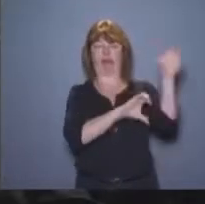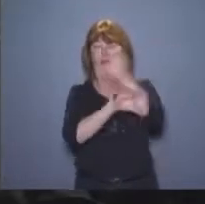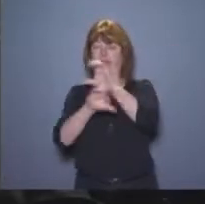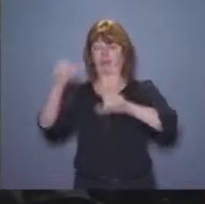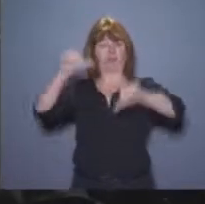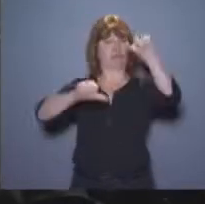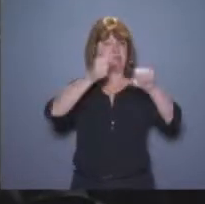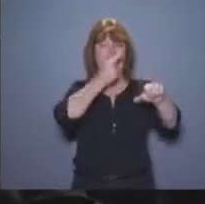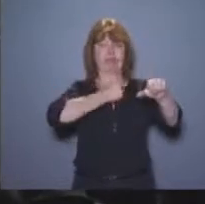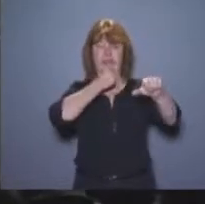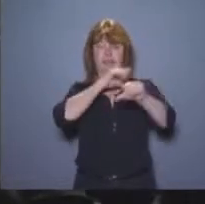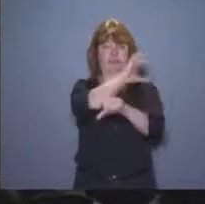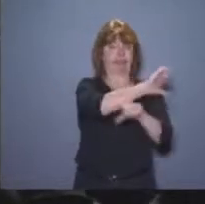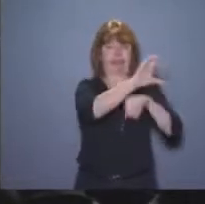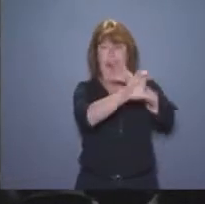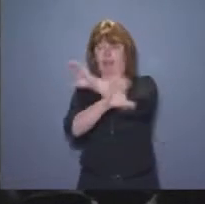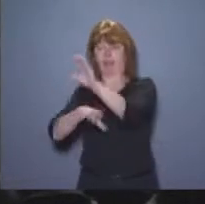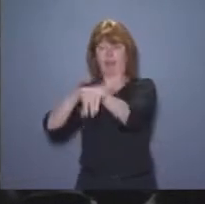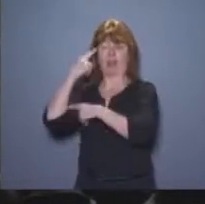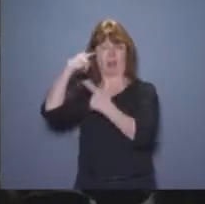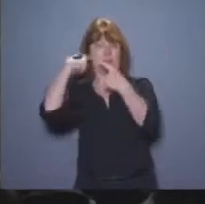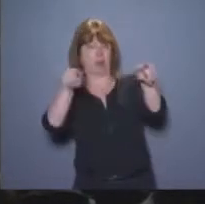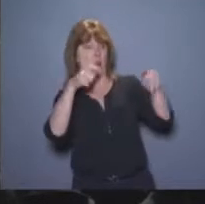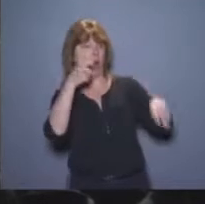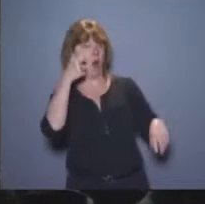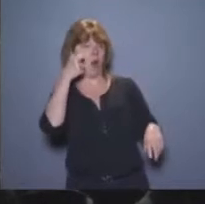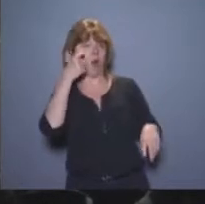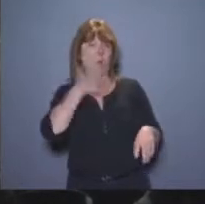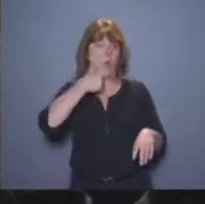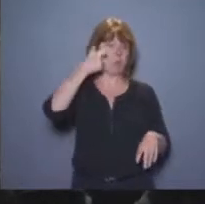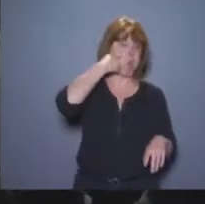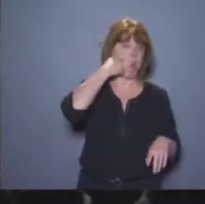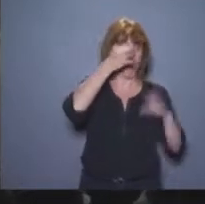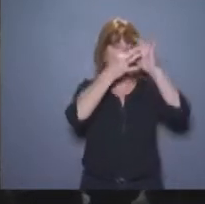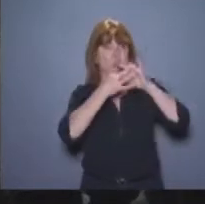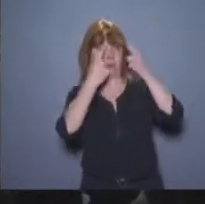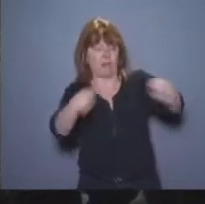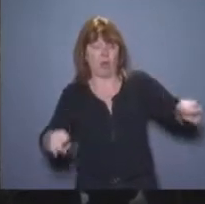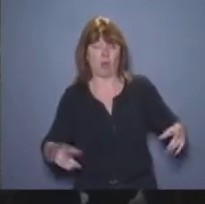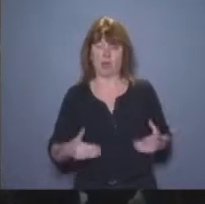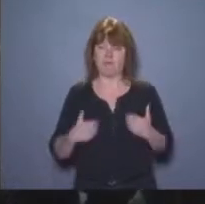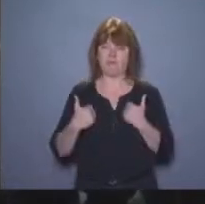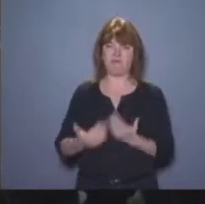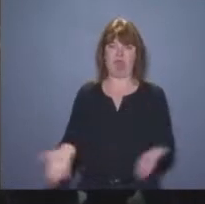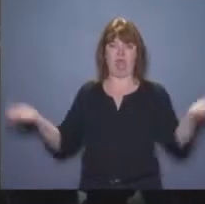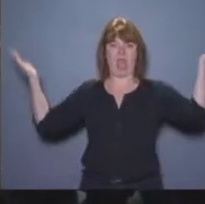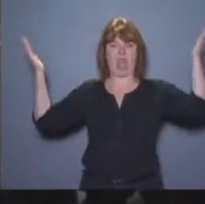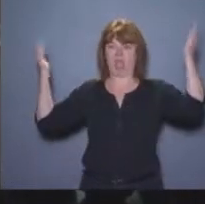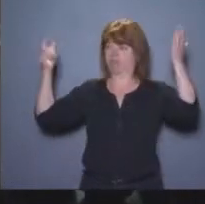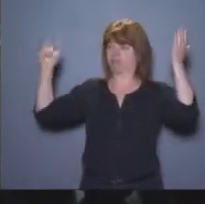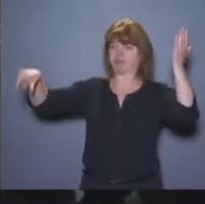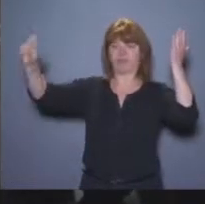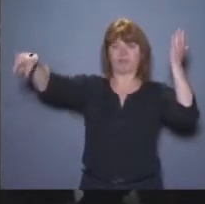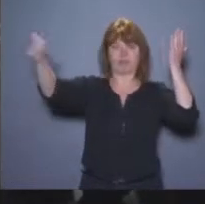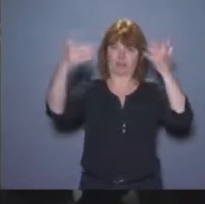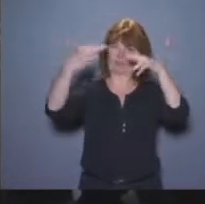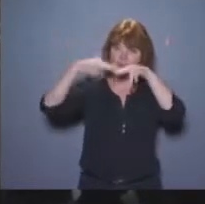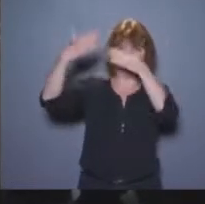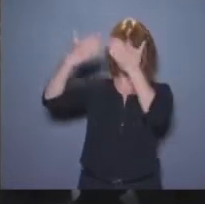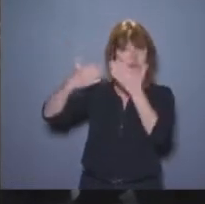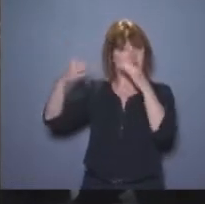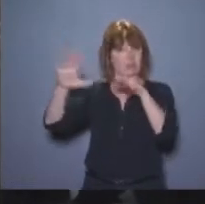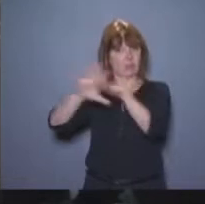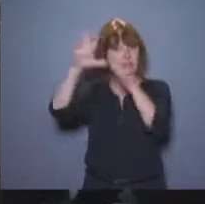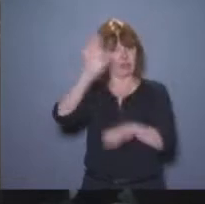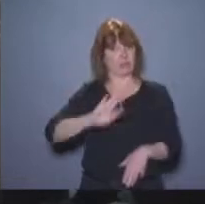Le marché, chacun pour soi, tout le monde contre tout le monde, ou bien tout le monde contre tout le monde, parce qu'on n'est pas de la même couleur de peau,